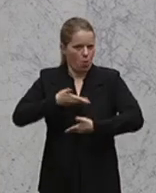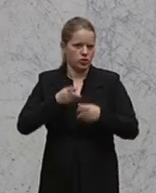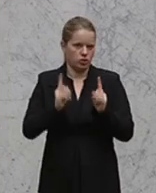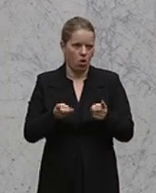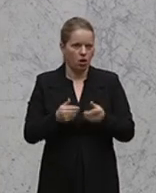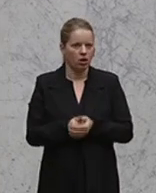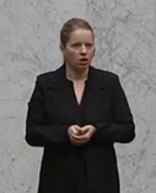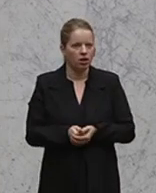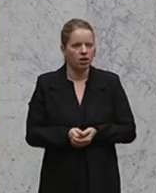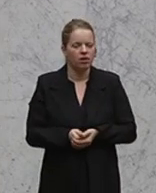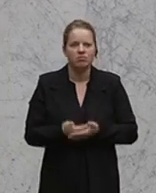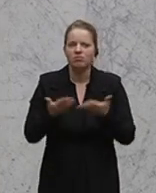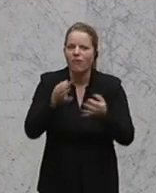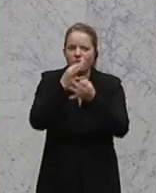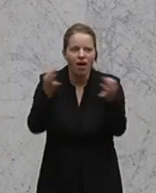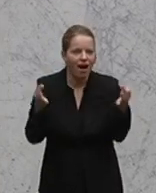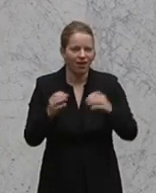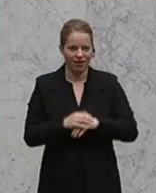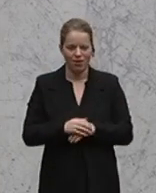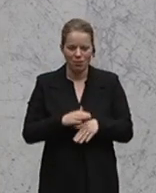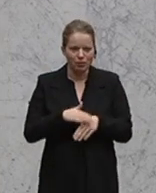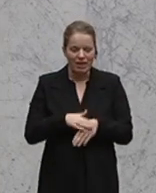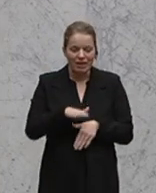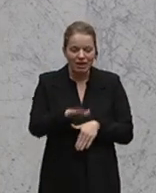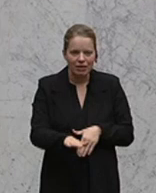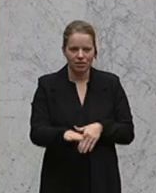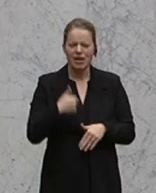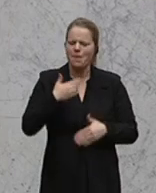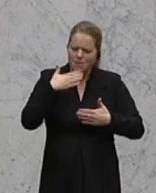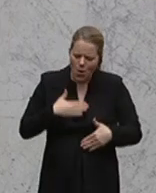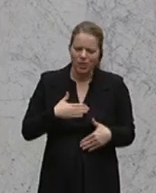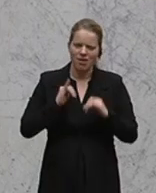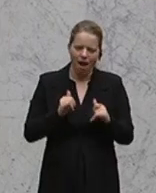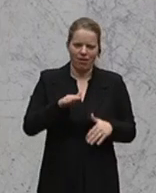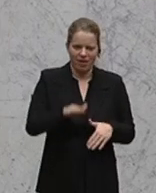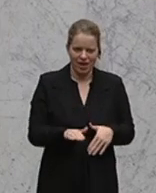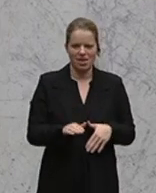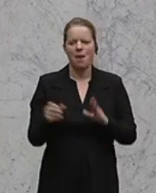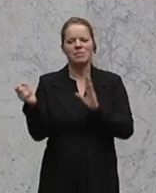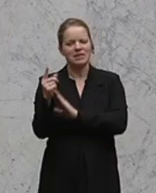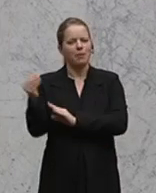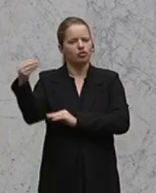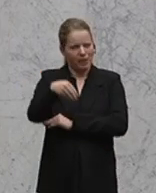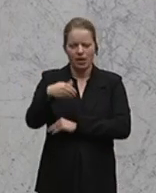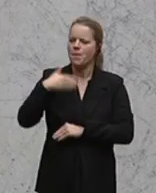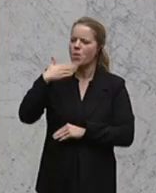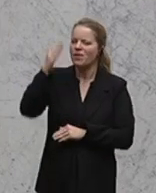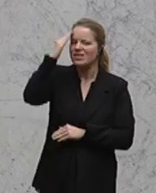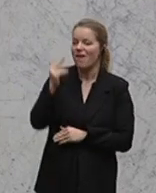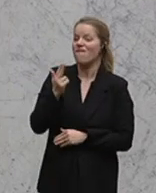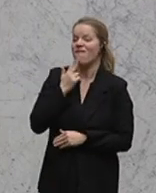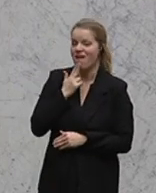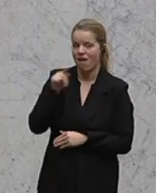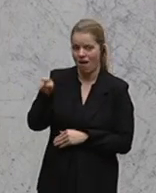bitte, was kann es Besseres geben, als wenn ich schon sage, ich möchte ein Kind mit einer Samenspende, dass es klar ist, von wem ist das, nämlich